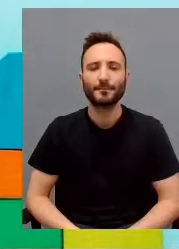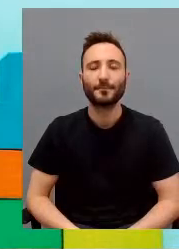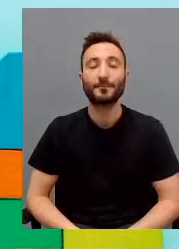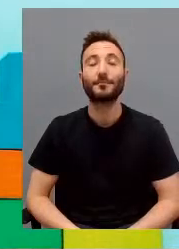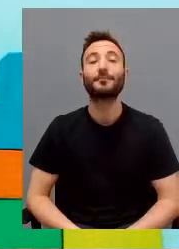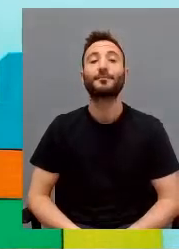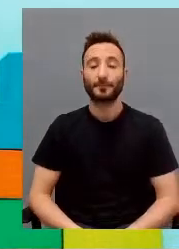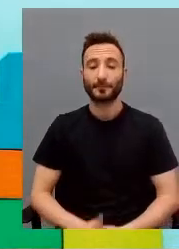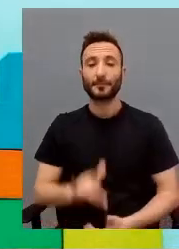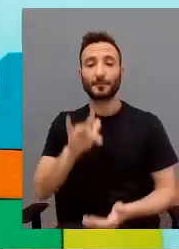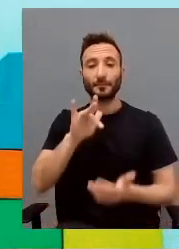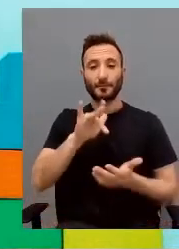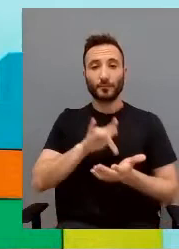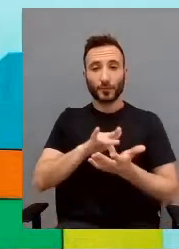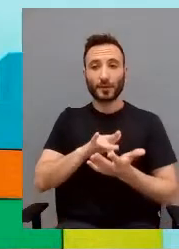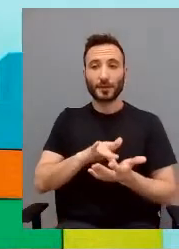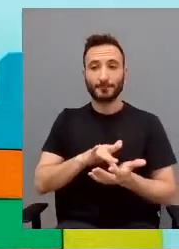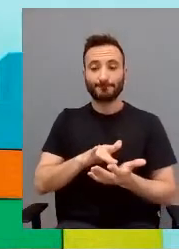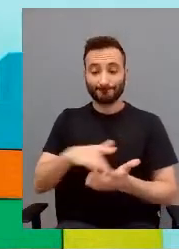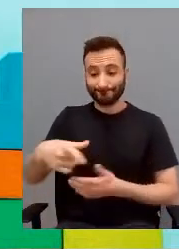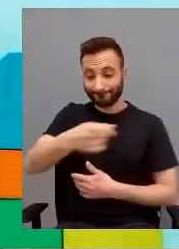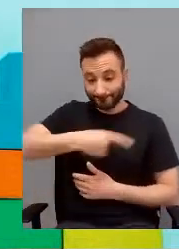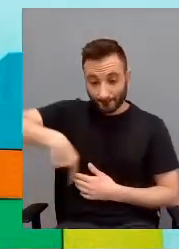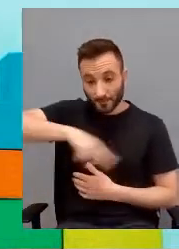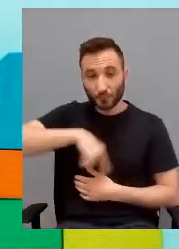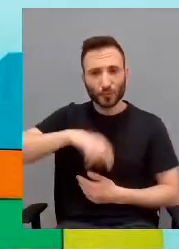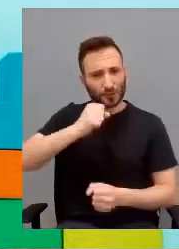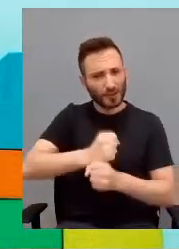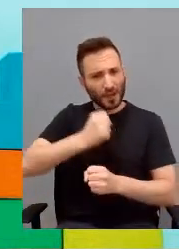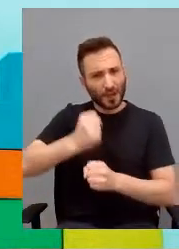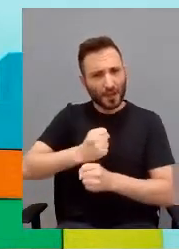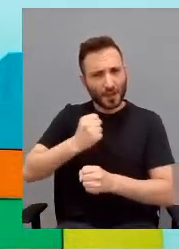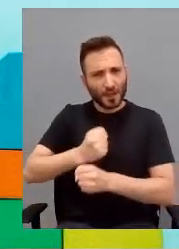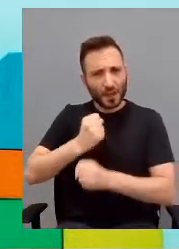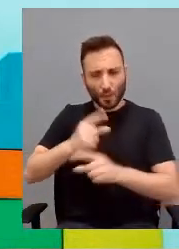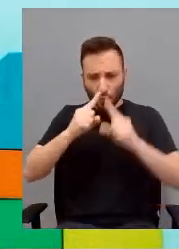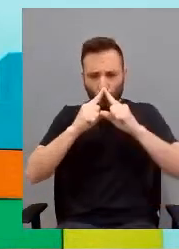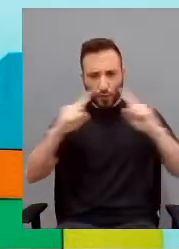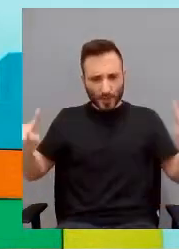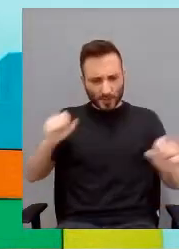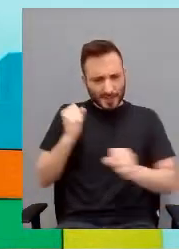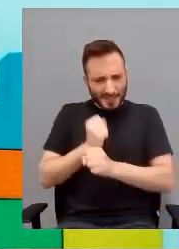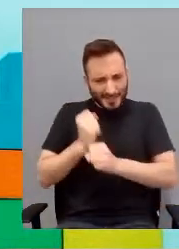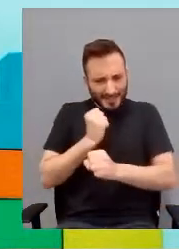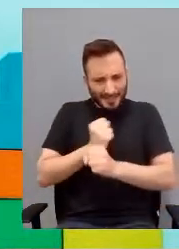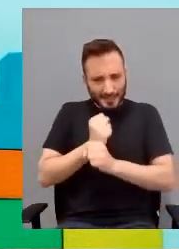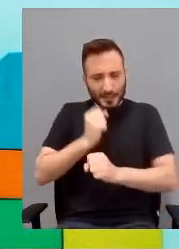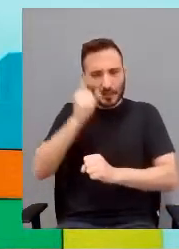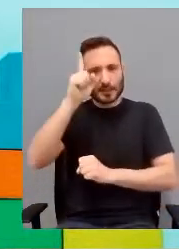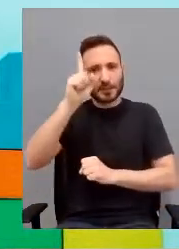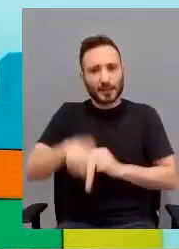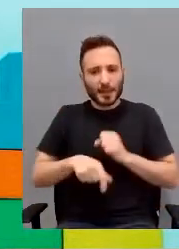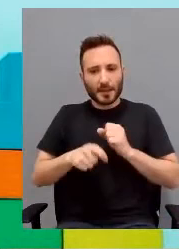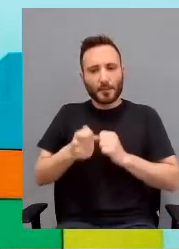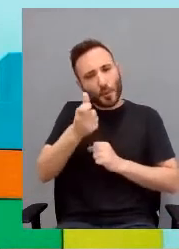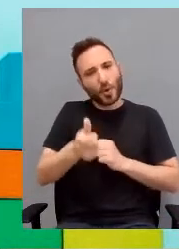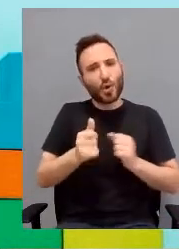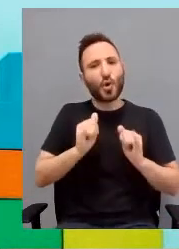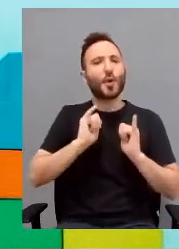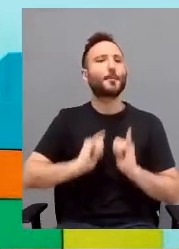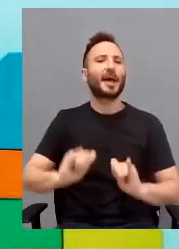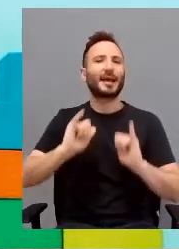stato lavorando durante questi anni e abbiamo potuto dare un piccolo passeggio perché siamo